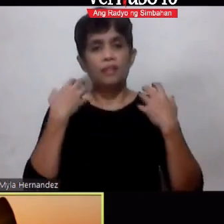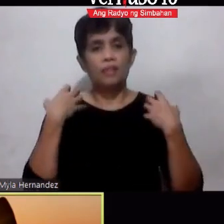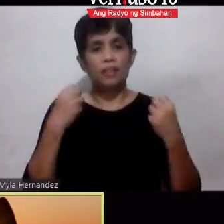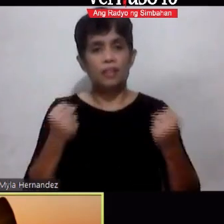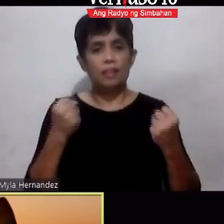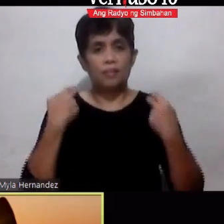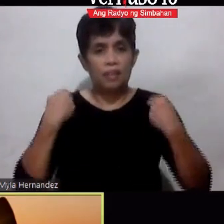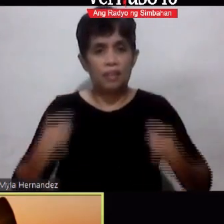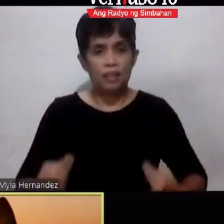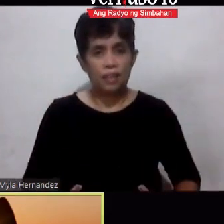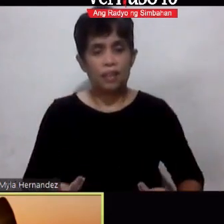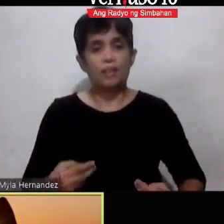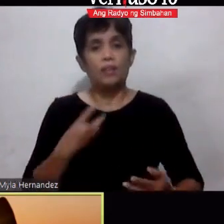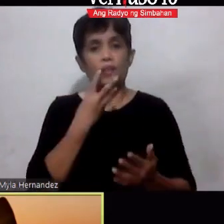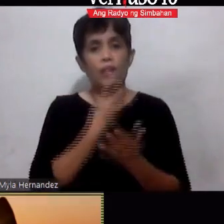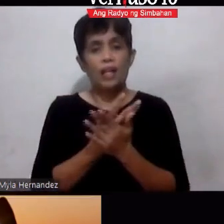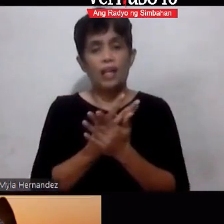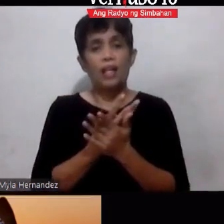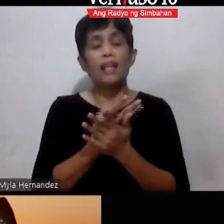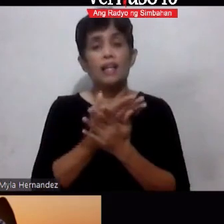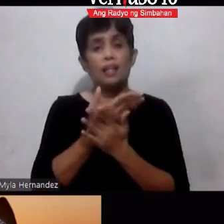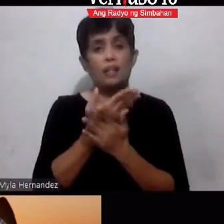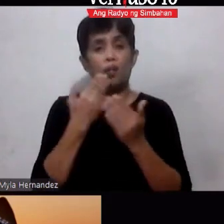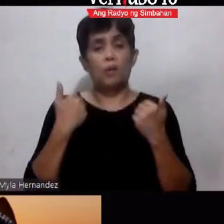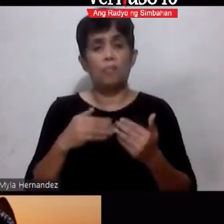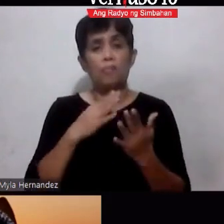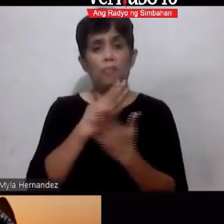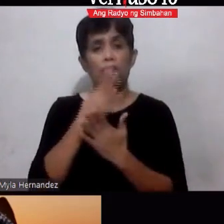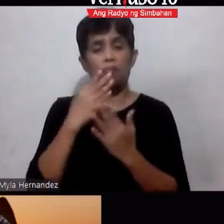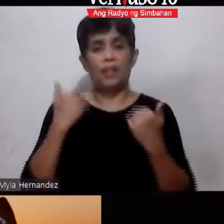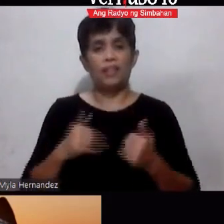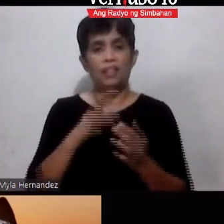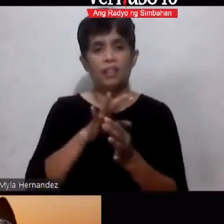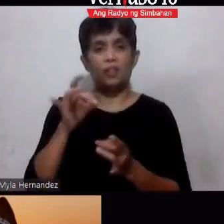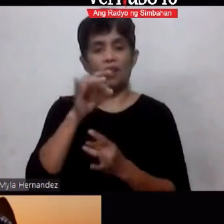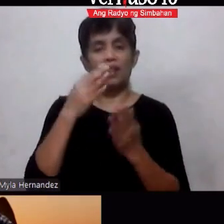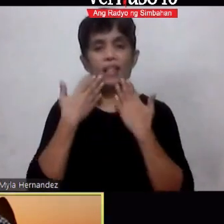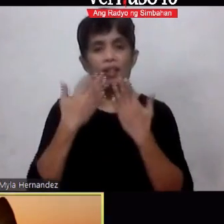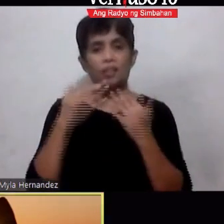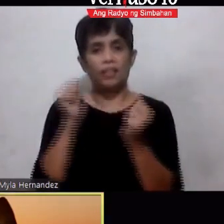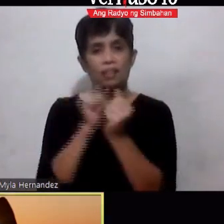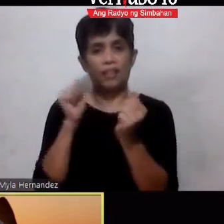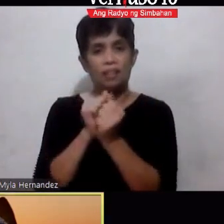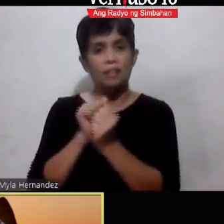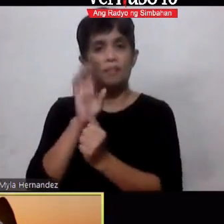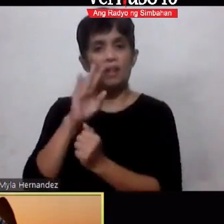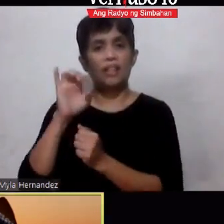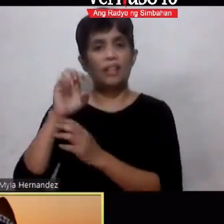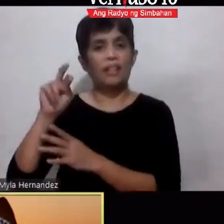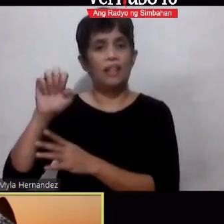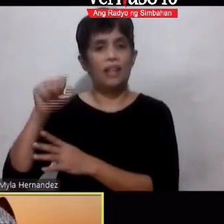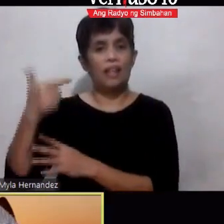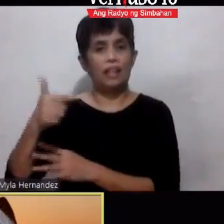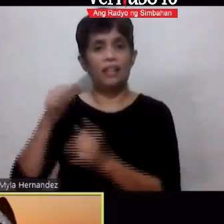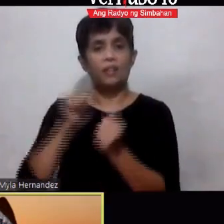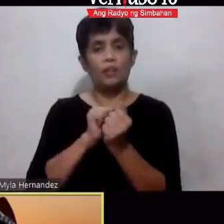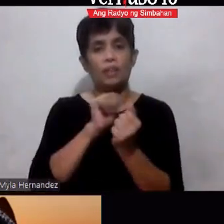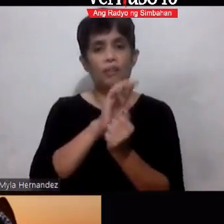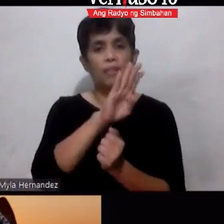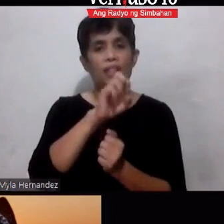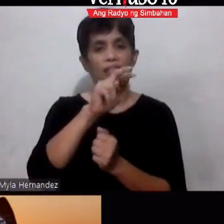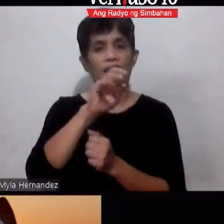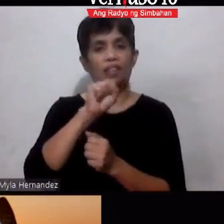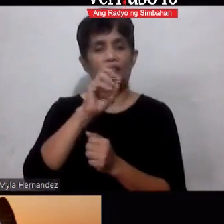well and whole body and soul marahin pong salamat sa inyong pagsama sa amin ako pa rin po si brother egg at ako po si Benson